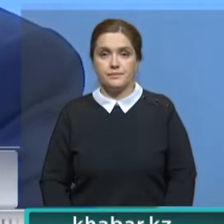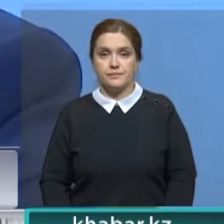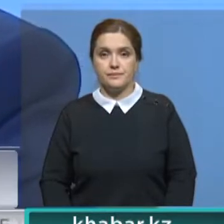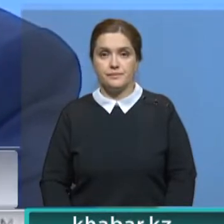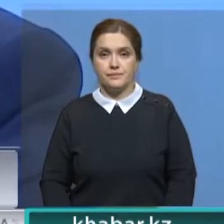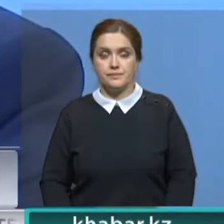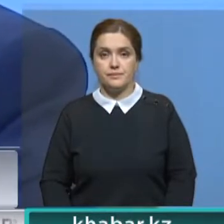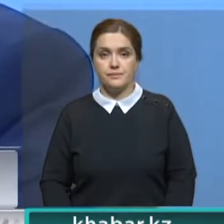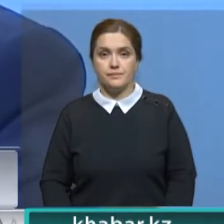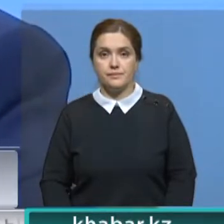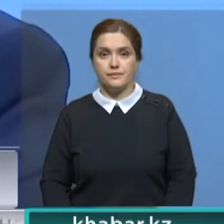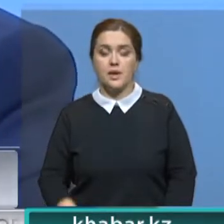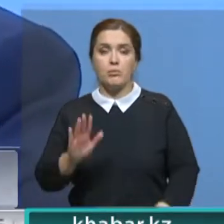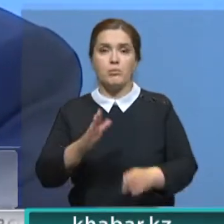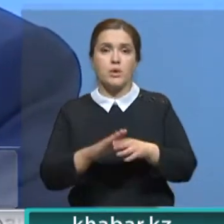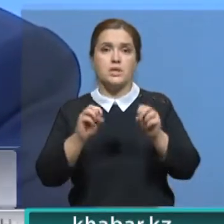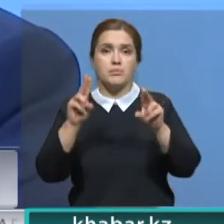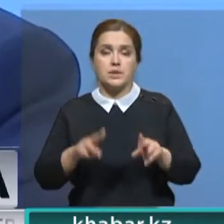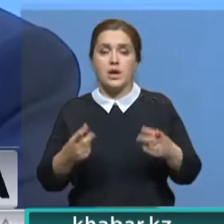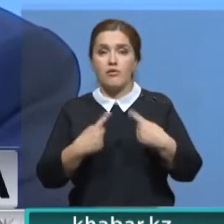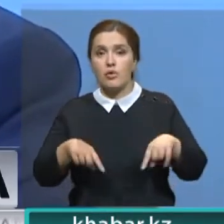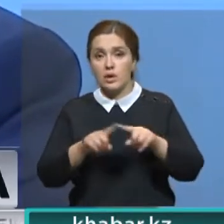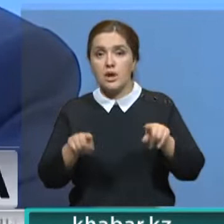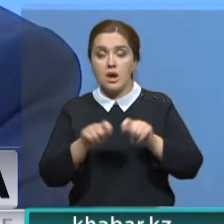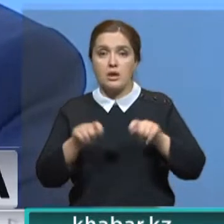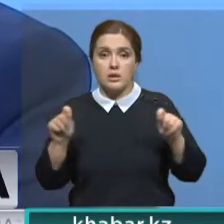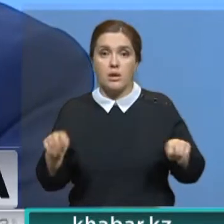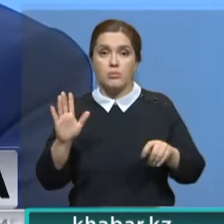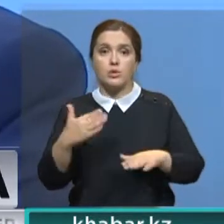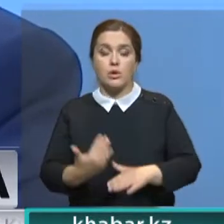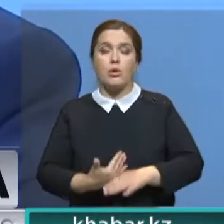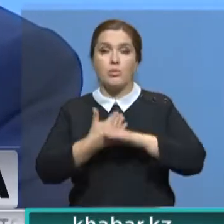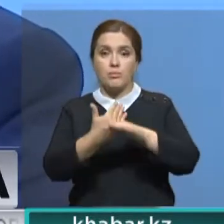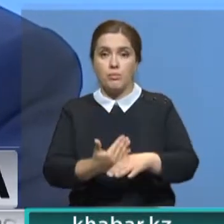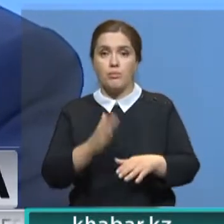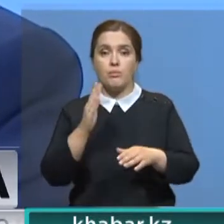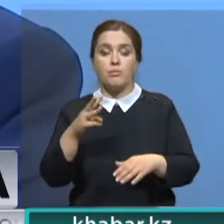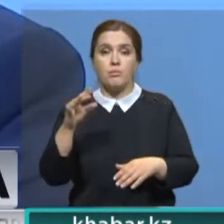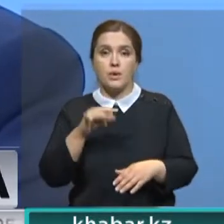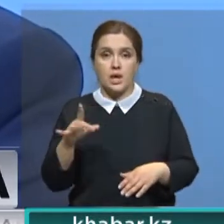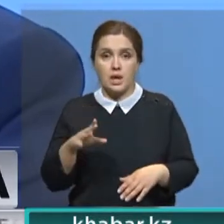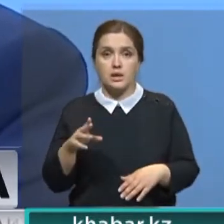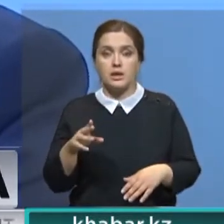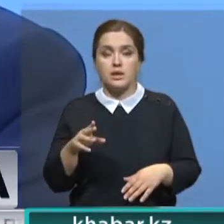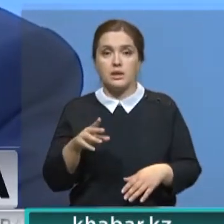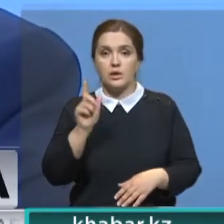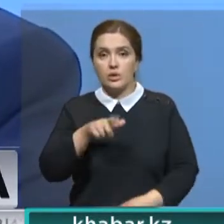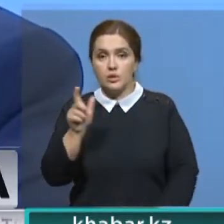коммунистам была оказана помощь и поддержка на сумму около 37 миллиардов со стороны